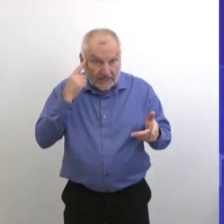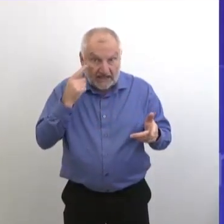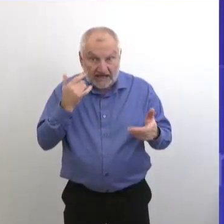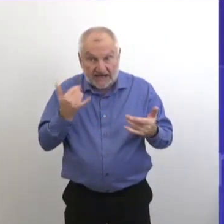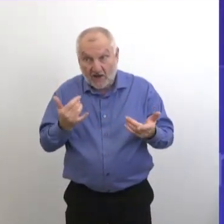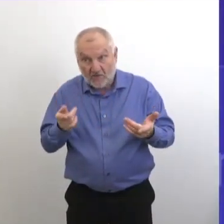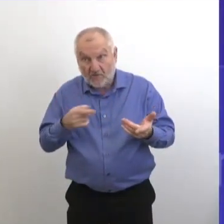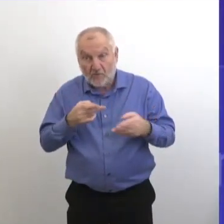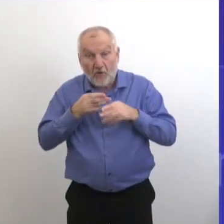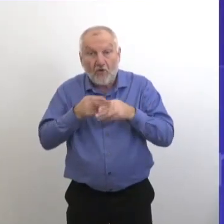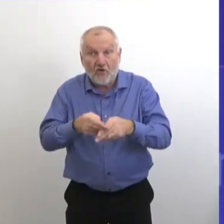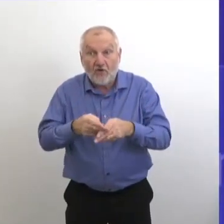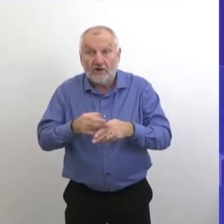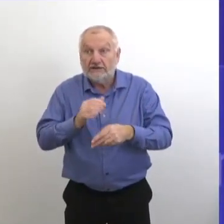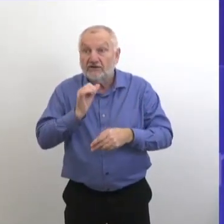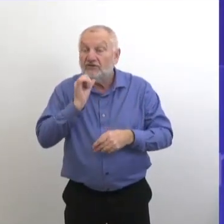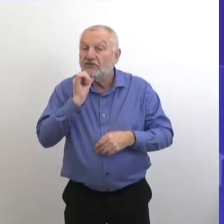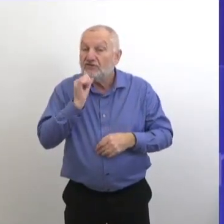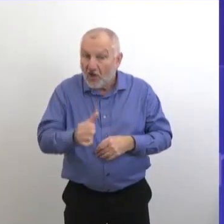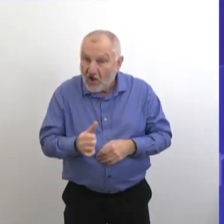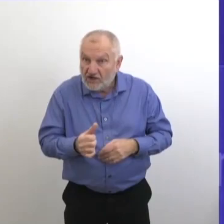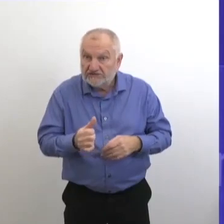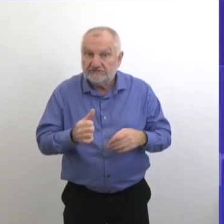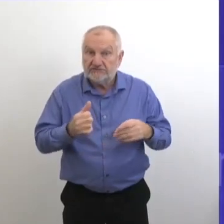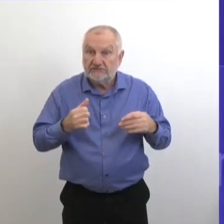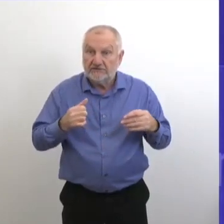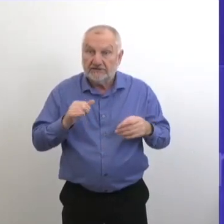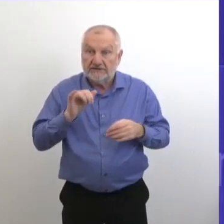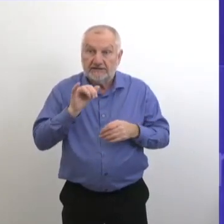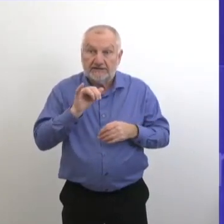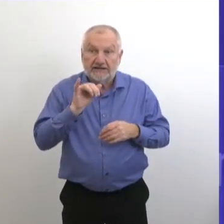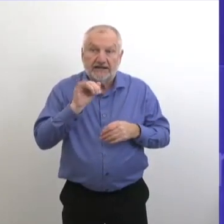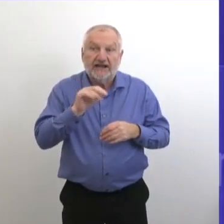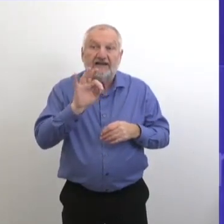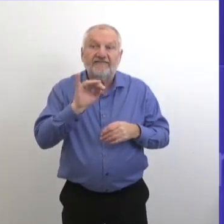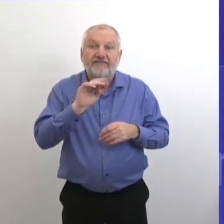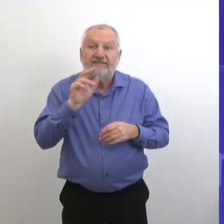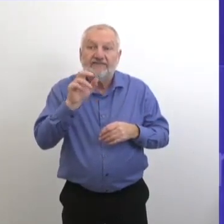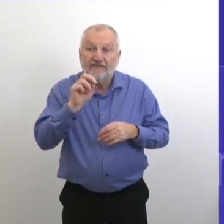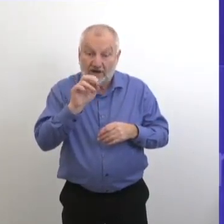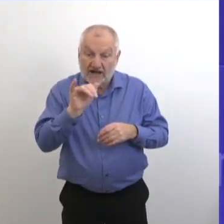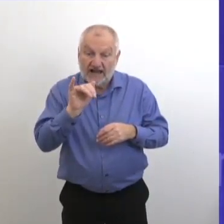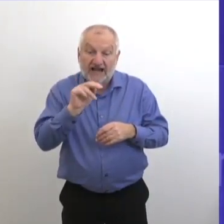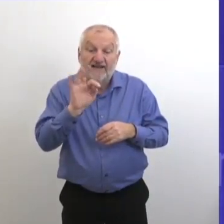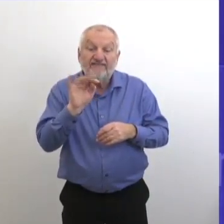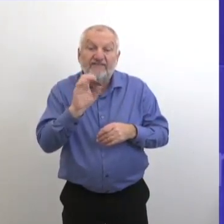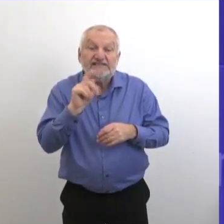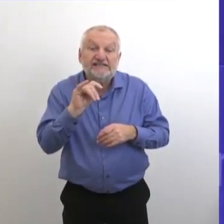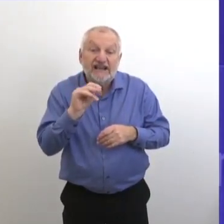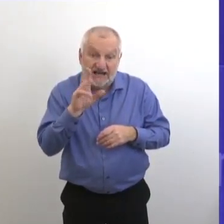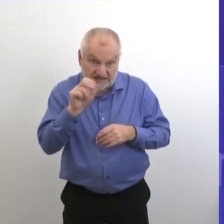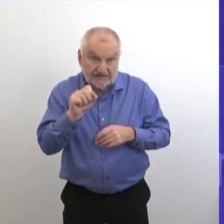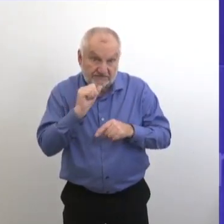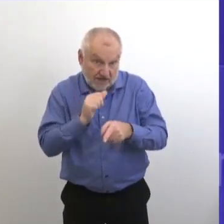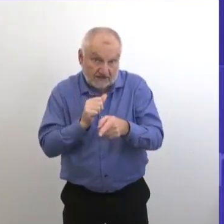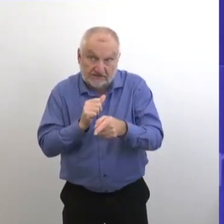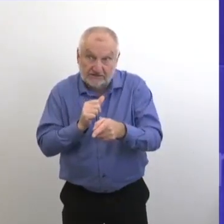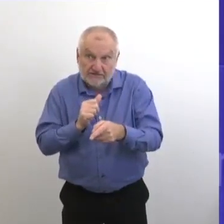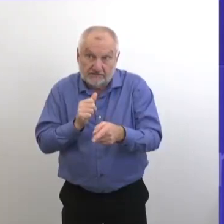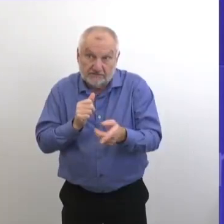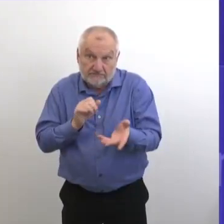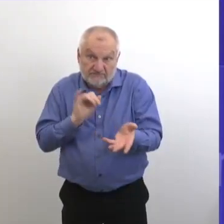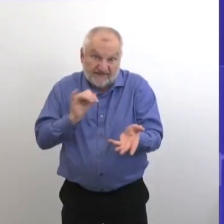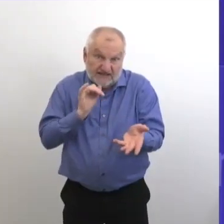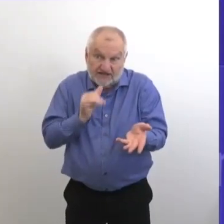le deuxième scénario, Yann. On va faire plus de travail maintenant pour examiner ces patients qui ont dépassé la